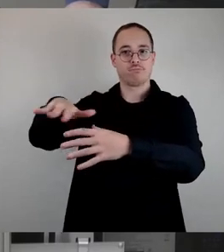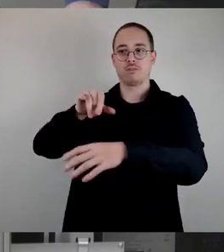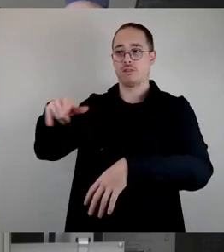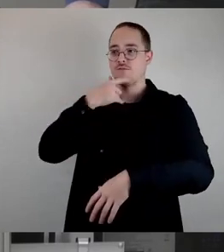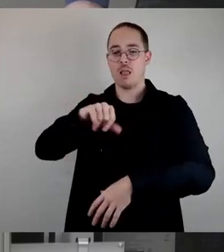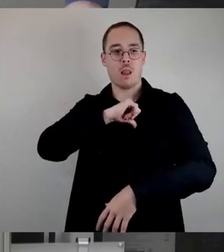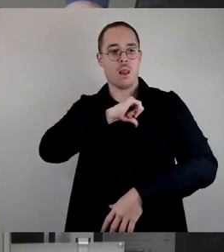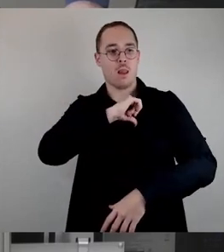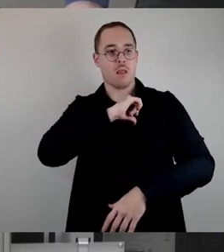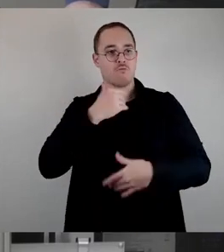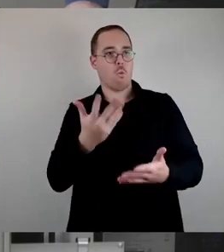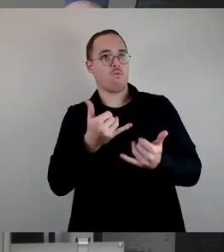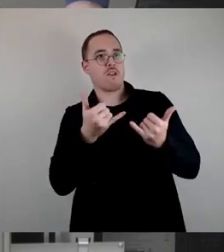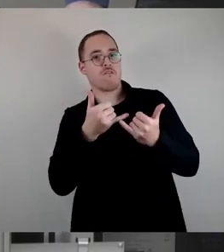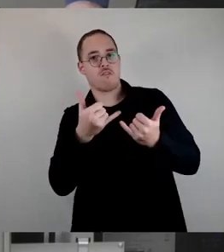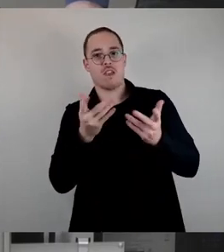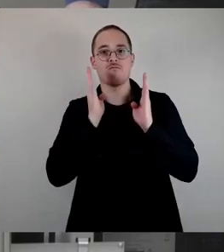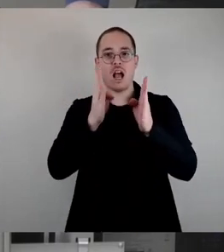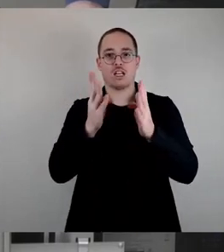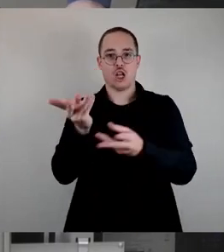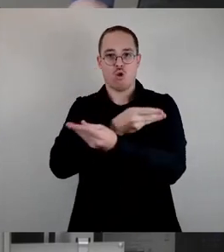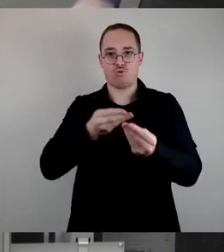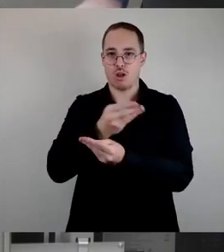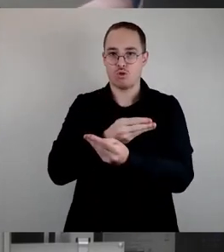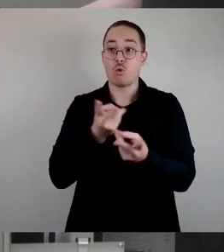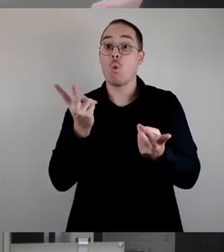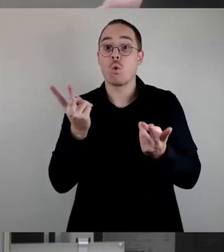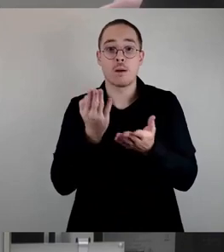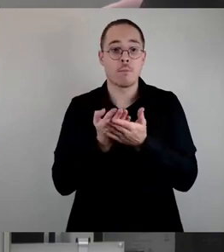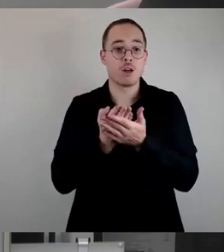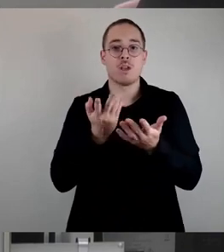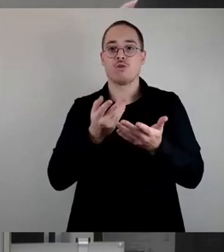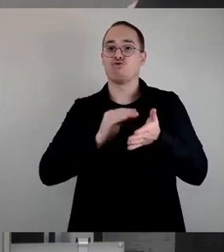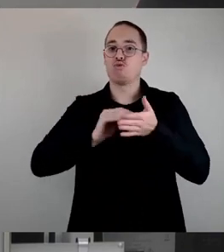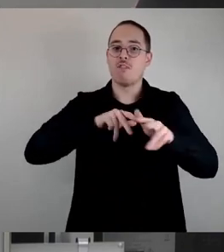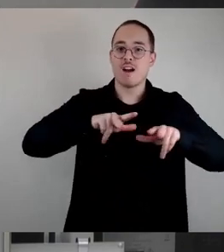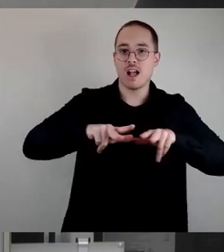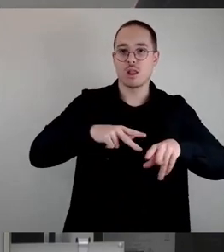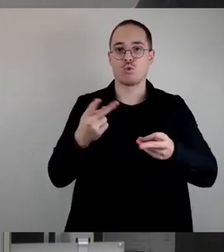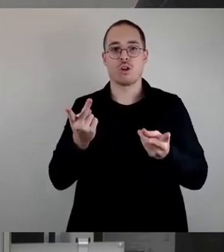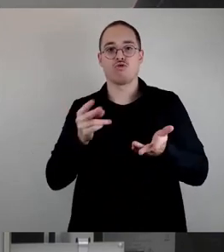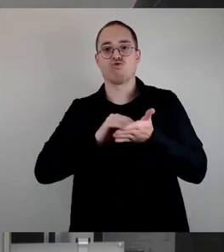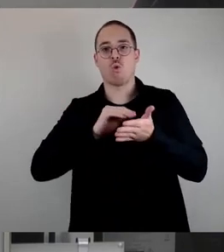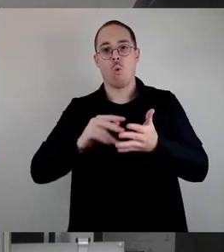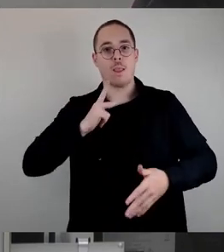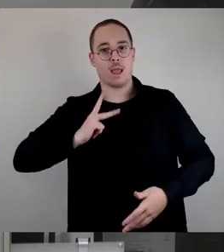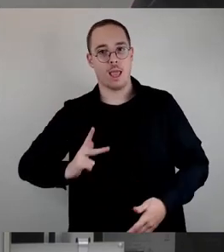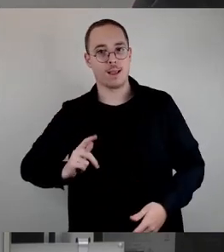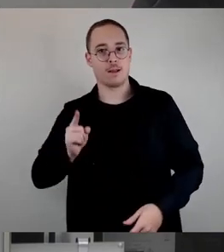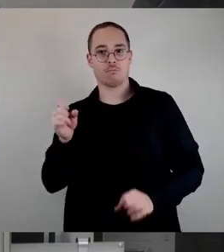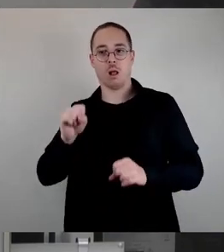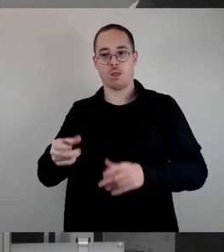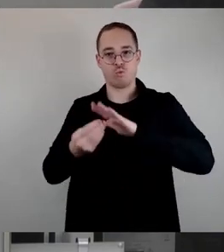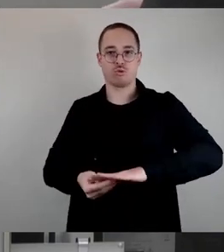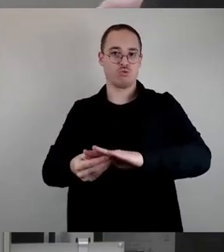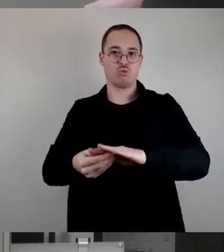fachliche Sicht, aber eben auch für die Unterstützung von Schulträgerinnen oder Schulverwaltungen, so wie ich jetzt hier auch gerade stehe. Und es ist